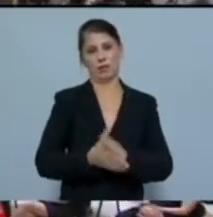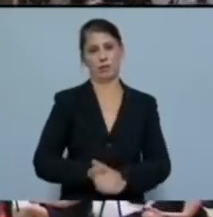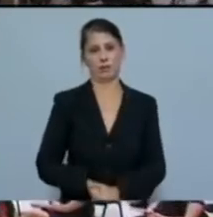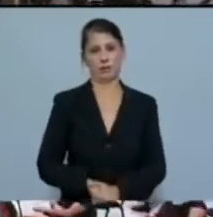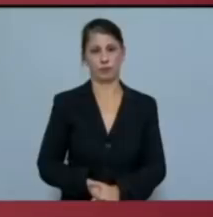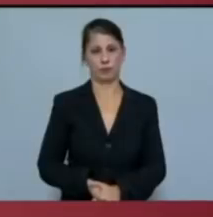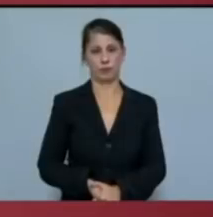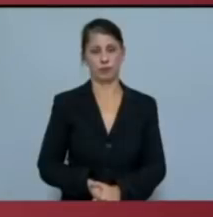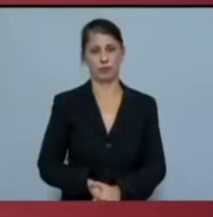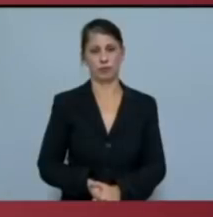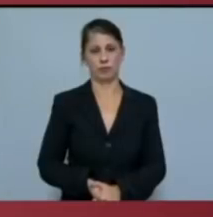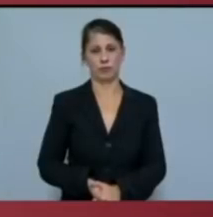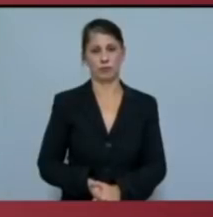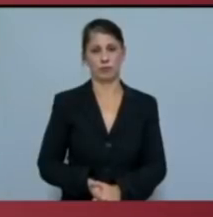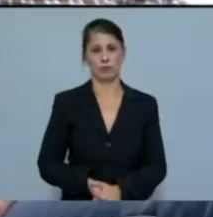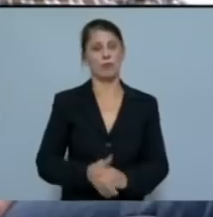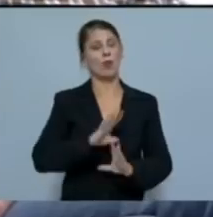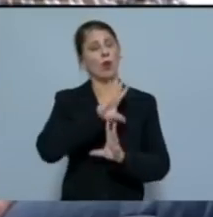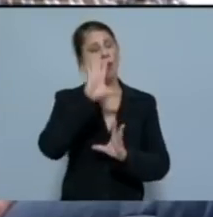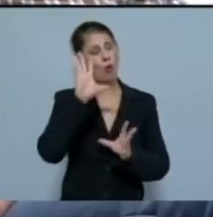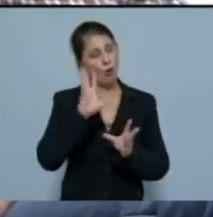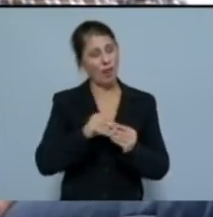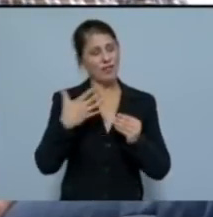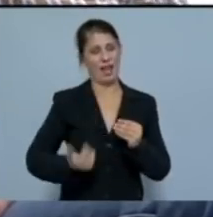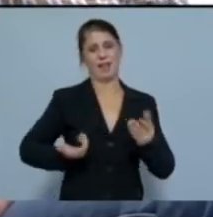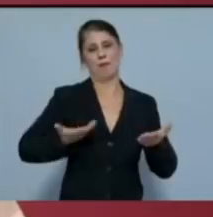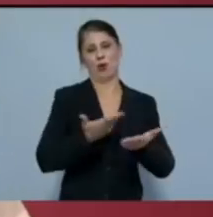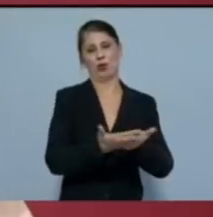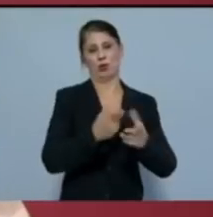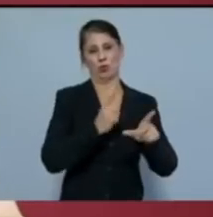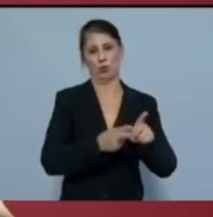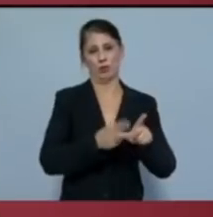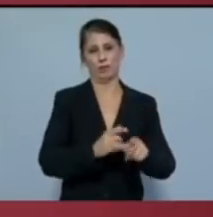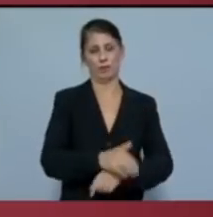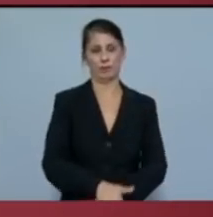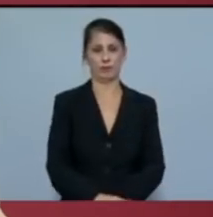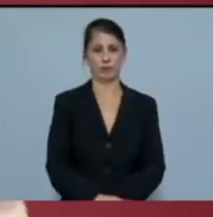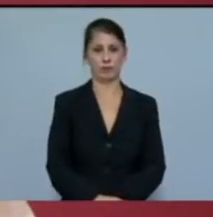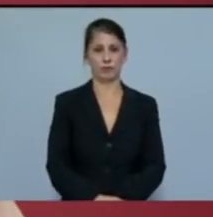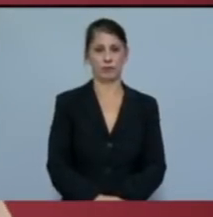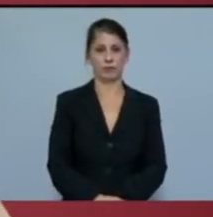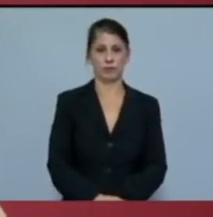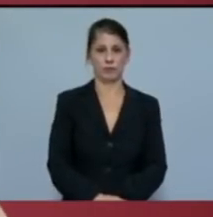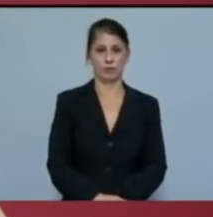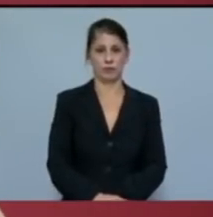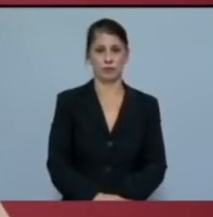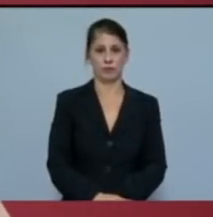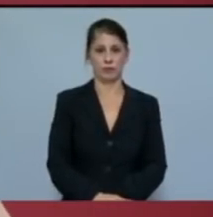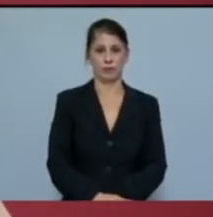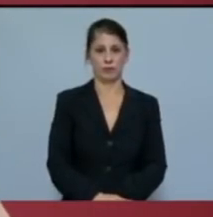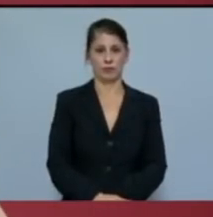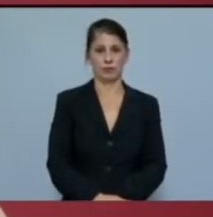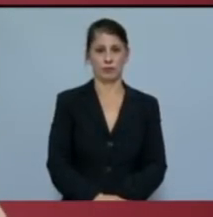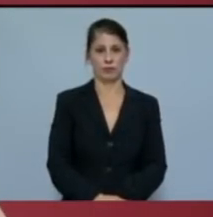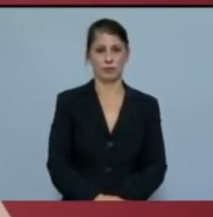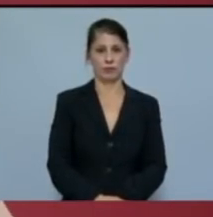Όλα αυτά περιέχει η πρόταση του ΚΚΕ. Φίλες και φίλοι, επιτρέψτε μου να